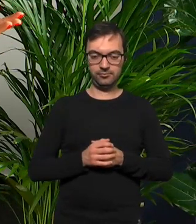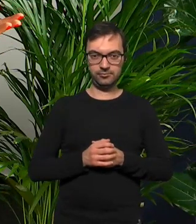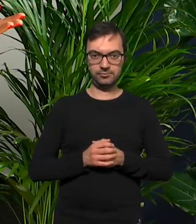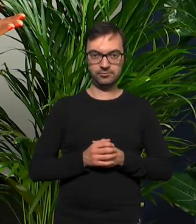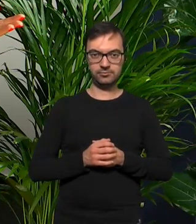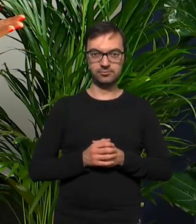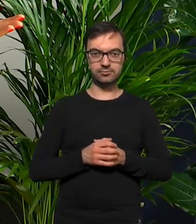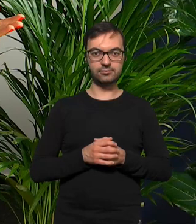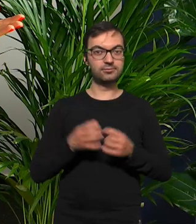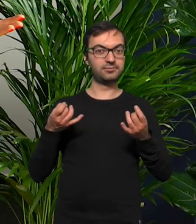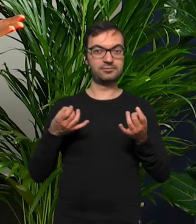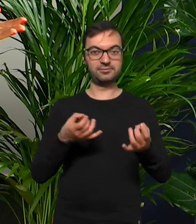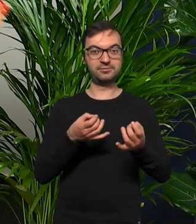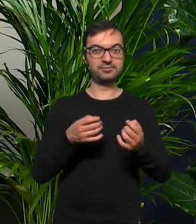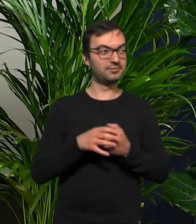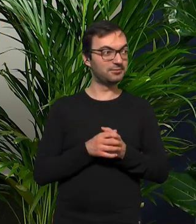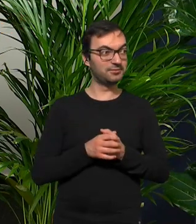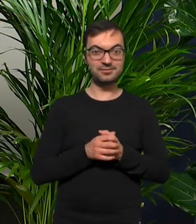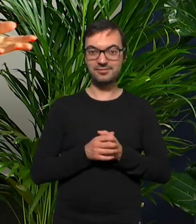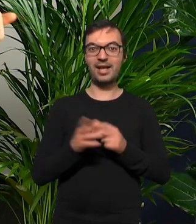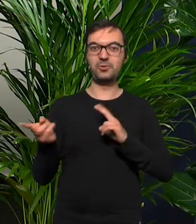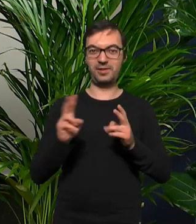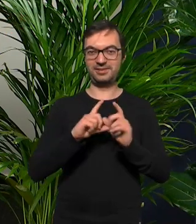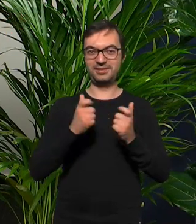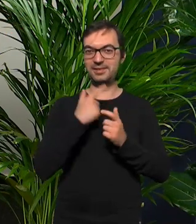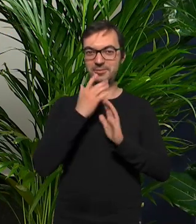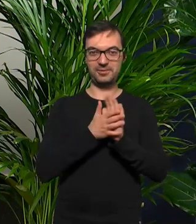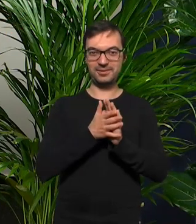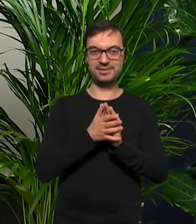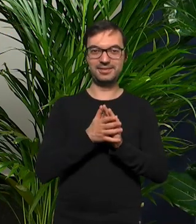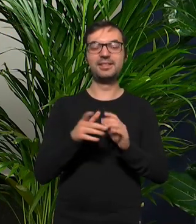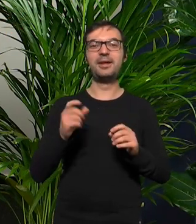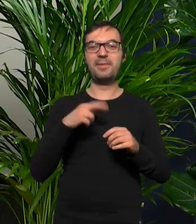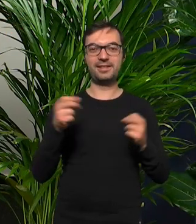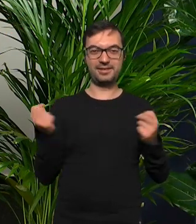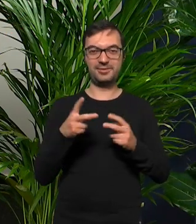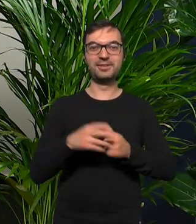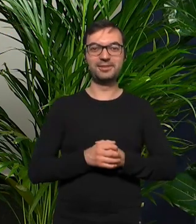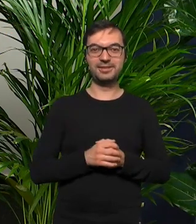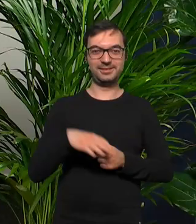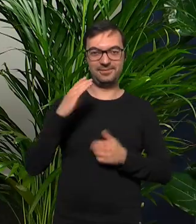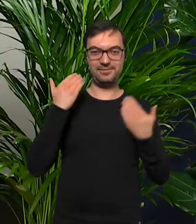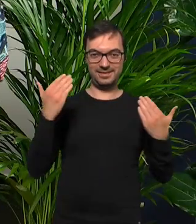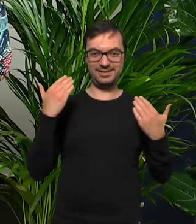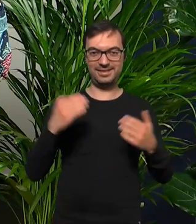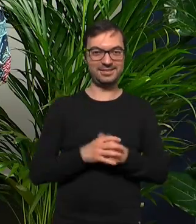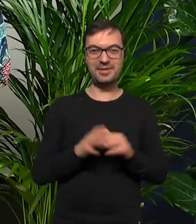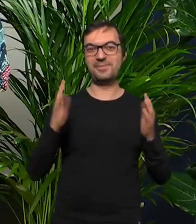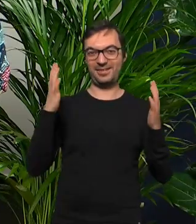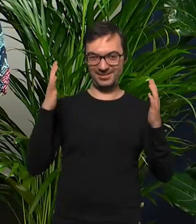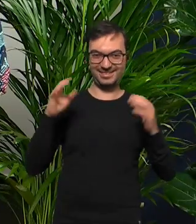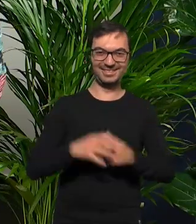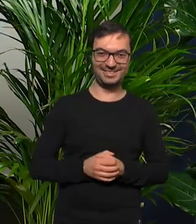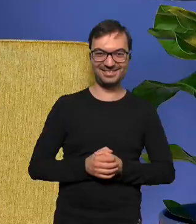że bieganie Bernard tłumaczy zapomniałam powiedzieć, że oczywiście nasze spotkanie Bernard cały czas tłumaczy na język migowy witamy, brawa dla